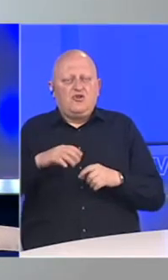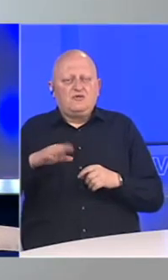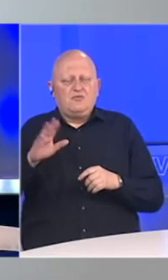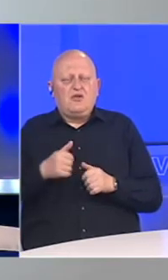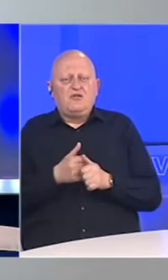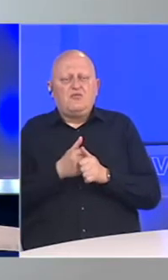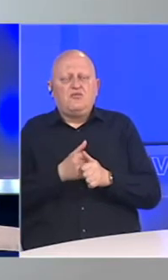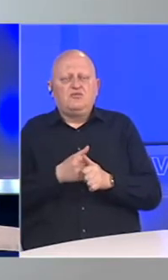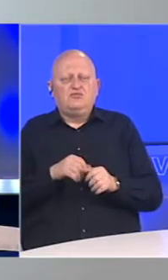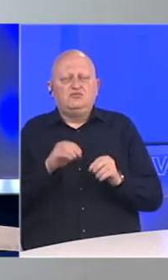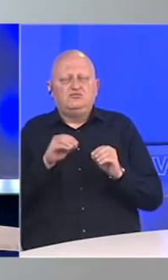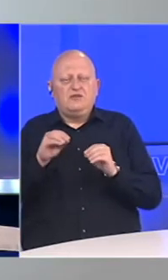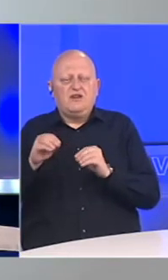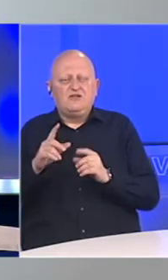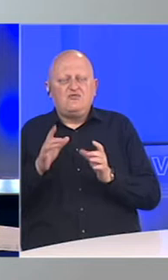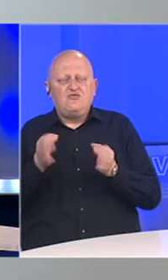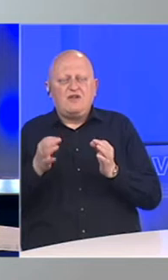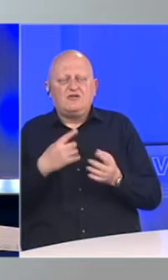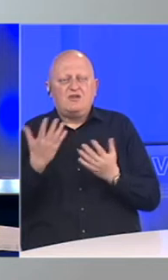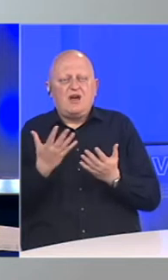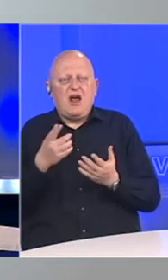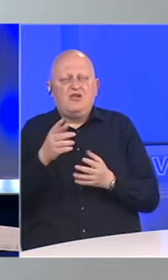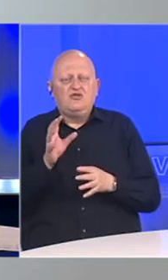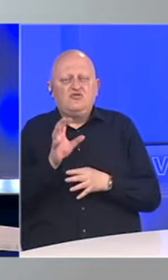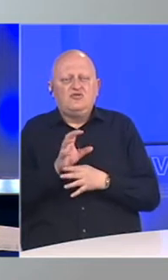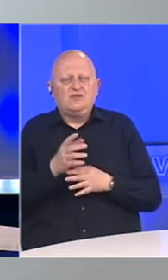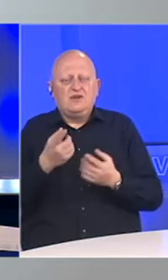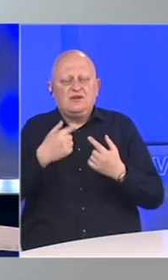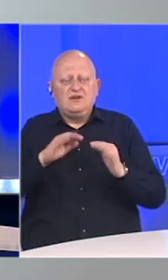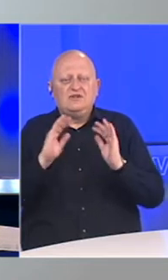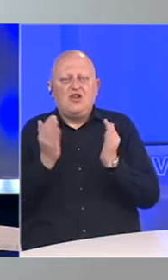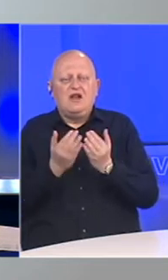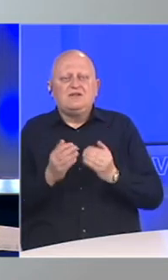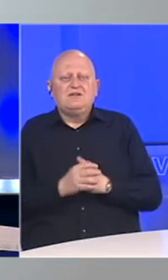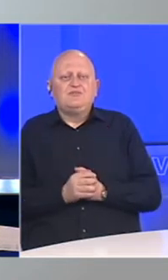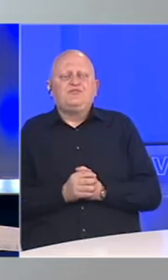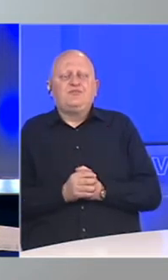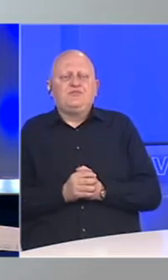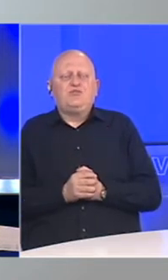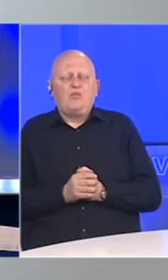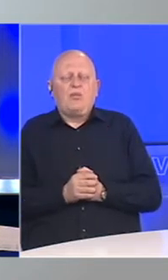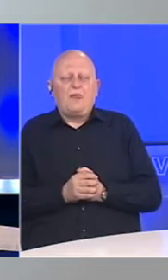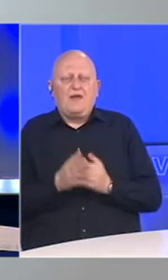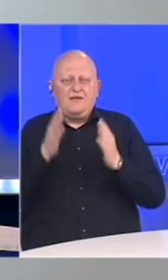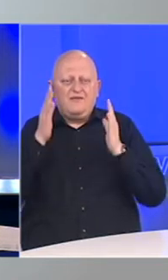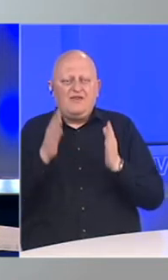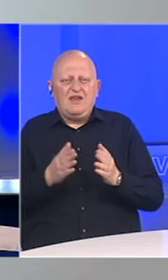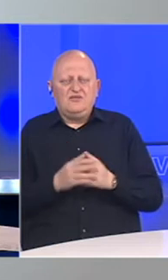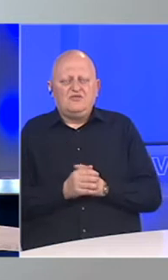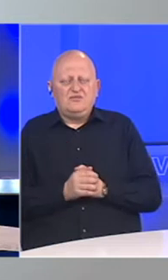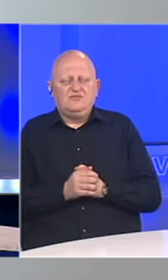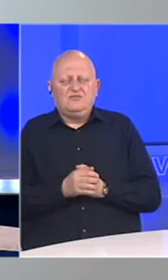mogla pratiti nastavu u vanrednoj situaciji i kako je na njih utjecala izolacija? Pa vjerujte mi,